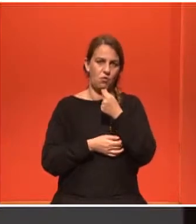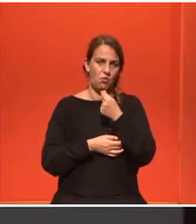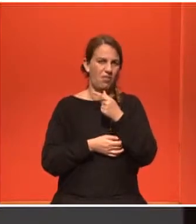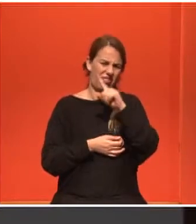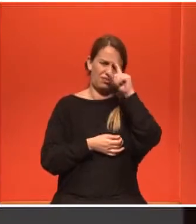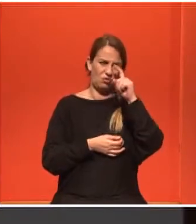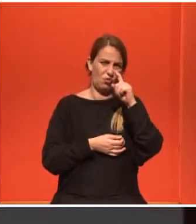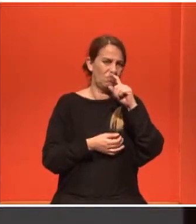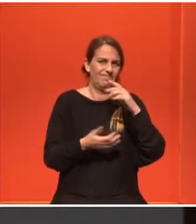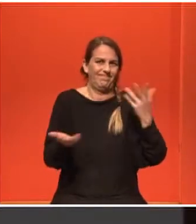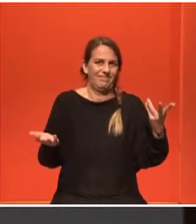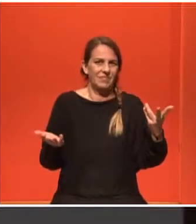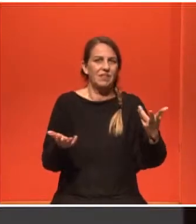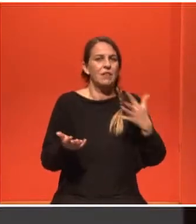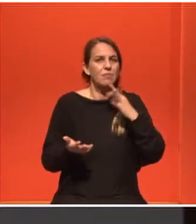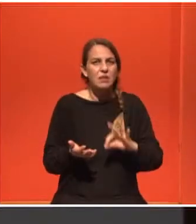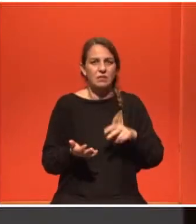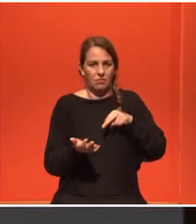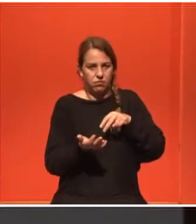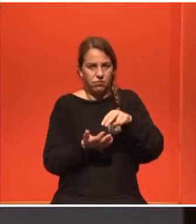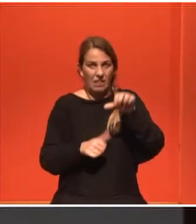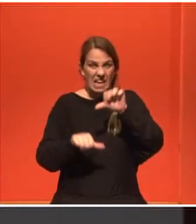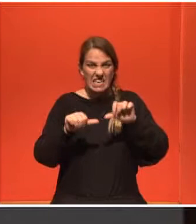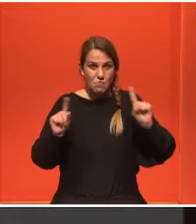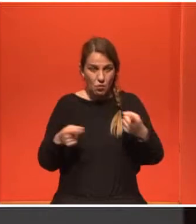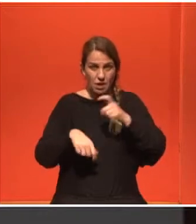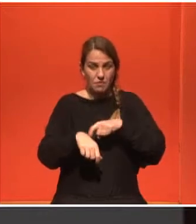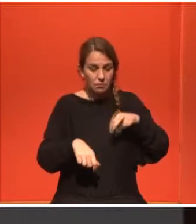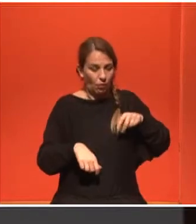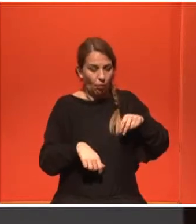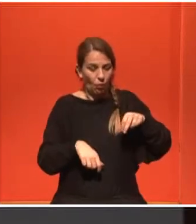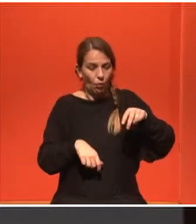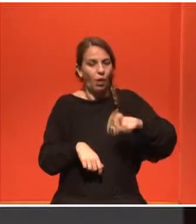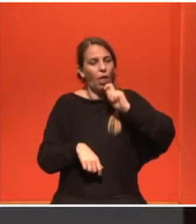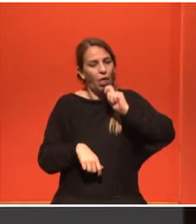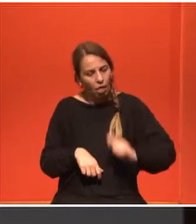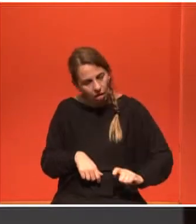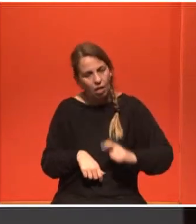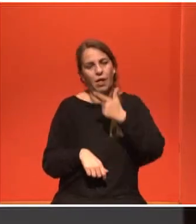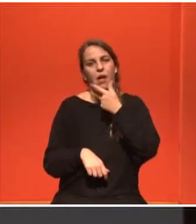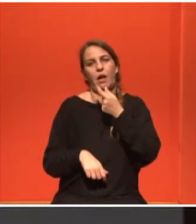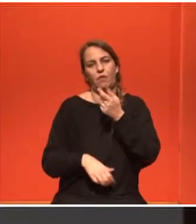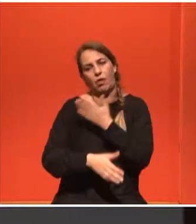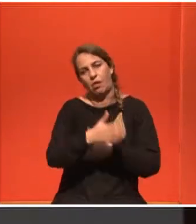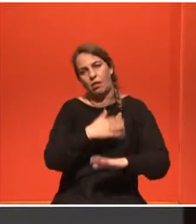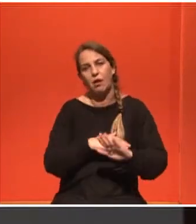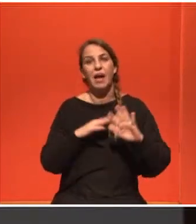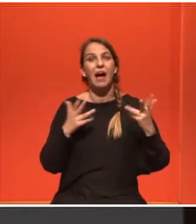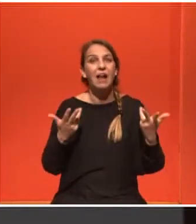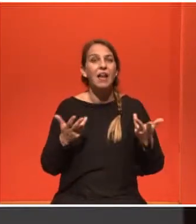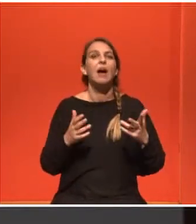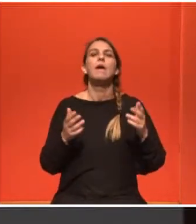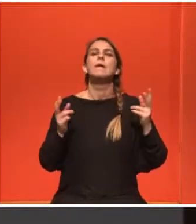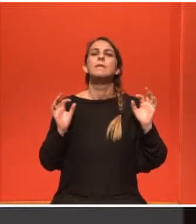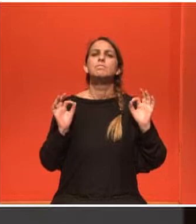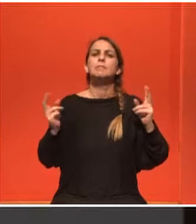και έντονο αίσθημα κόπος, στον 90% τουλάχιστον των ανθρώπων οι οποίοι δέχονται τη χημιοθεραπεία, η αερόβια άσκηση έχει αποδειχθεί, είπε η αερόβια